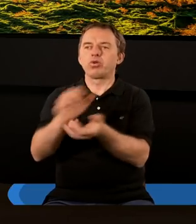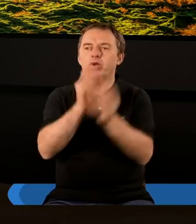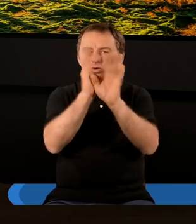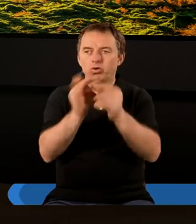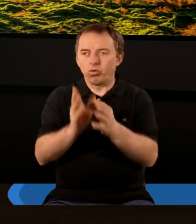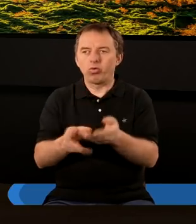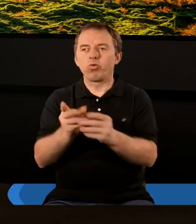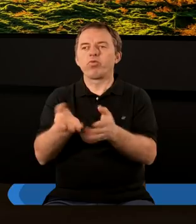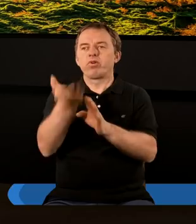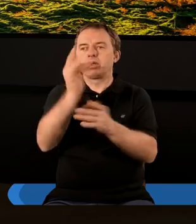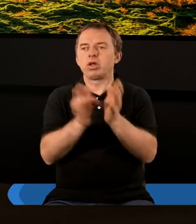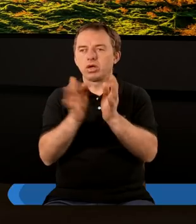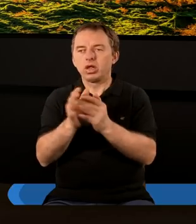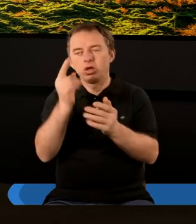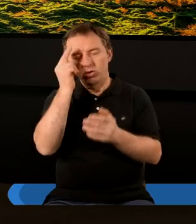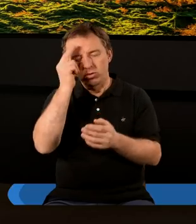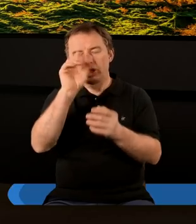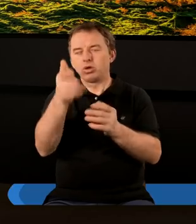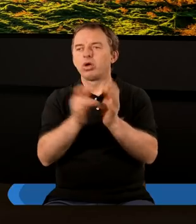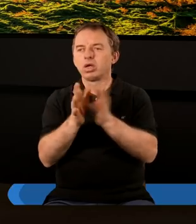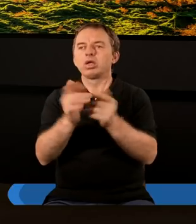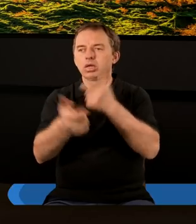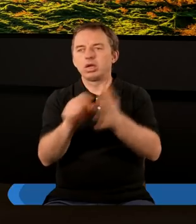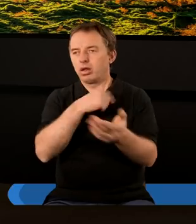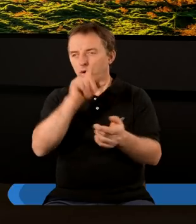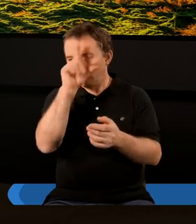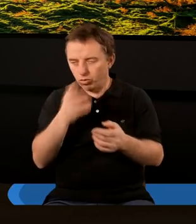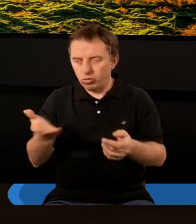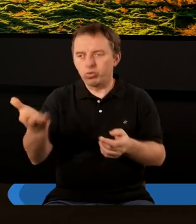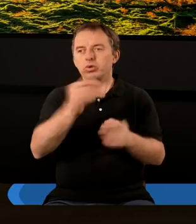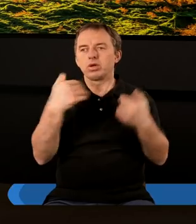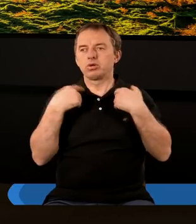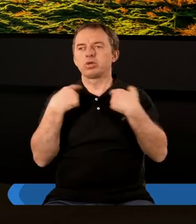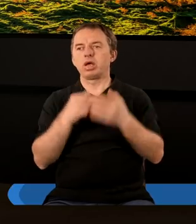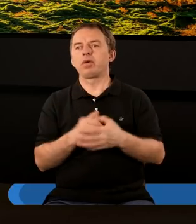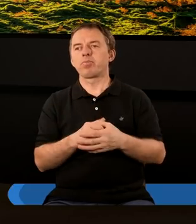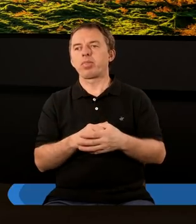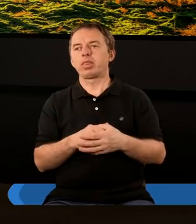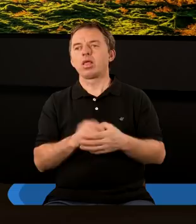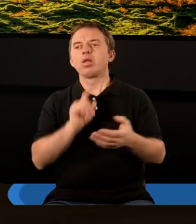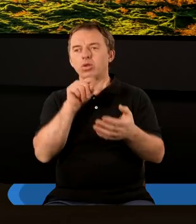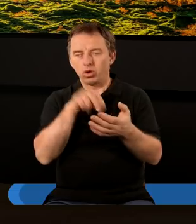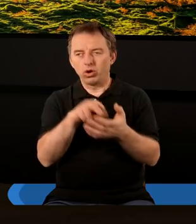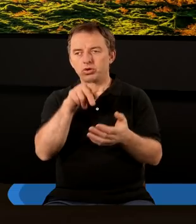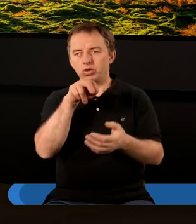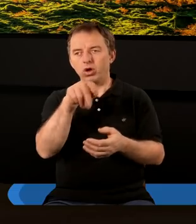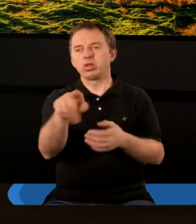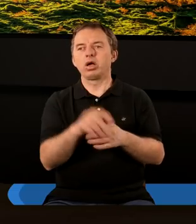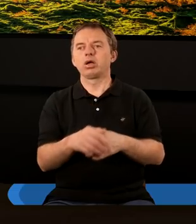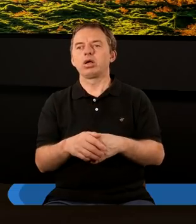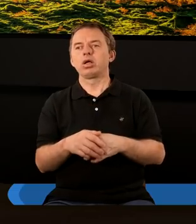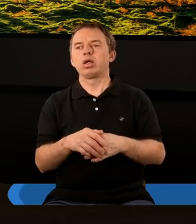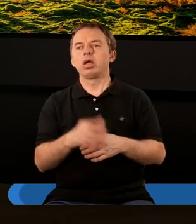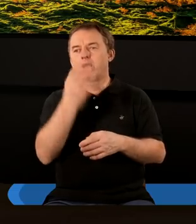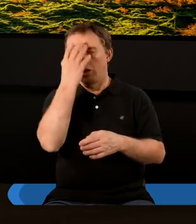czcią Go i uwielbiają, dlatego że rozumieli, co On zrobił nie tylko dla nas, jako ludzi, ale tak samo dla nich nawet. I właśnie o to chodzi, że